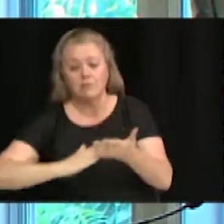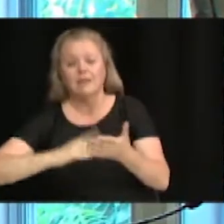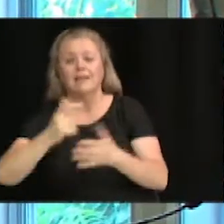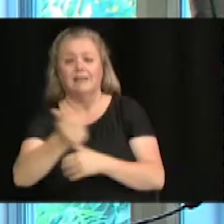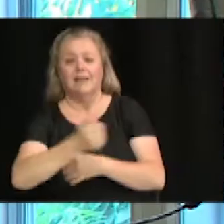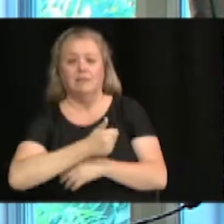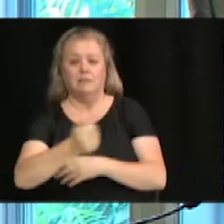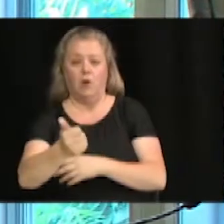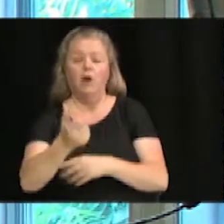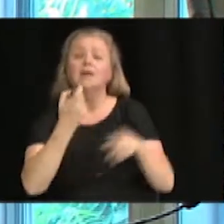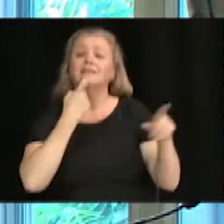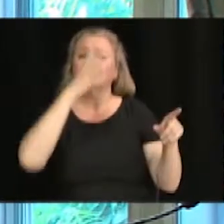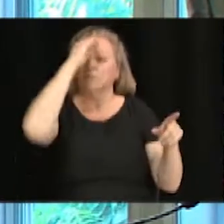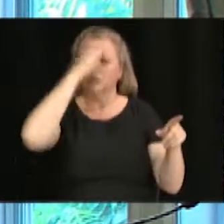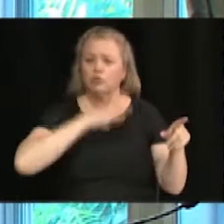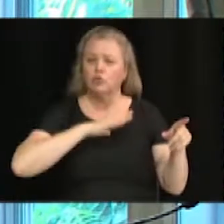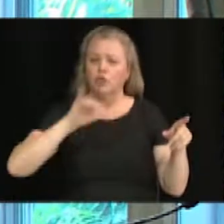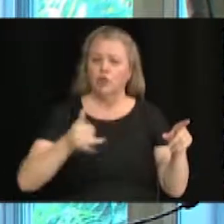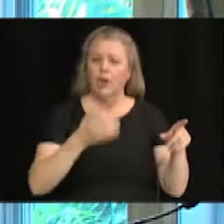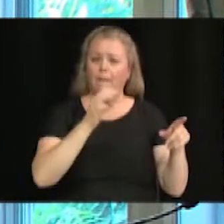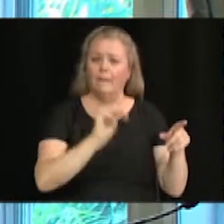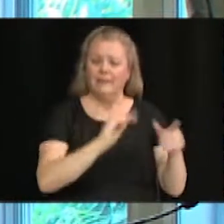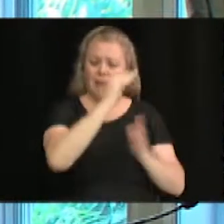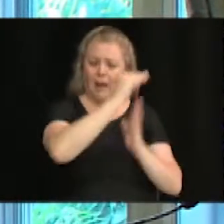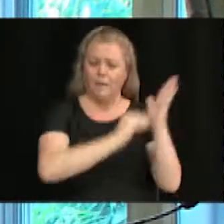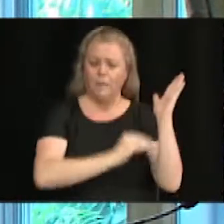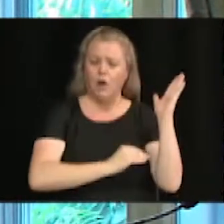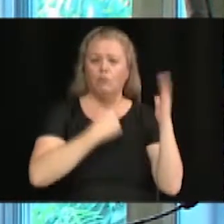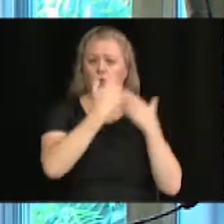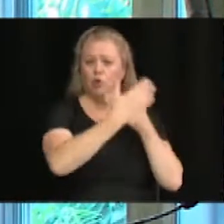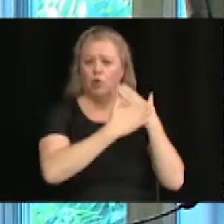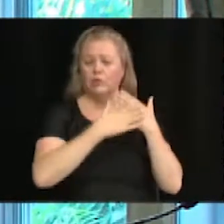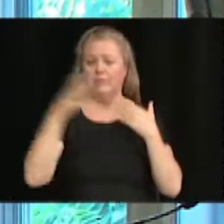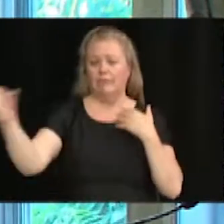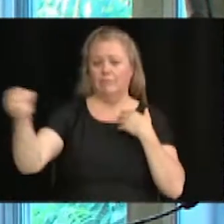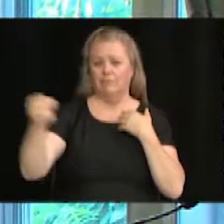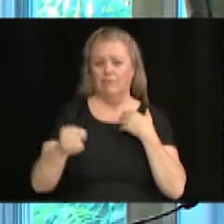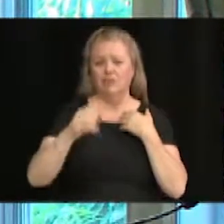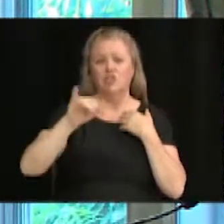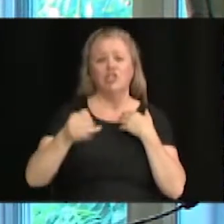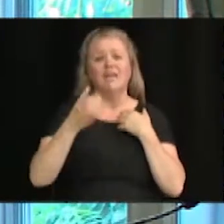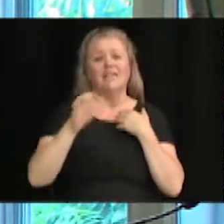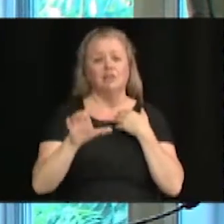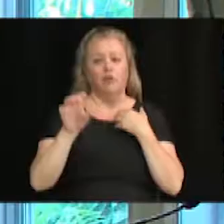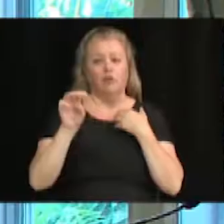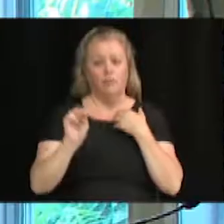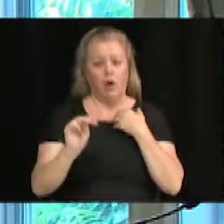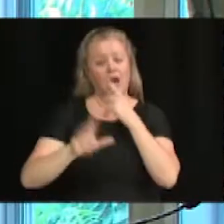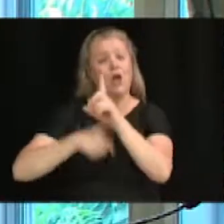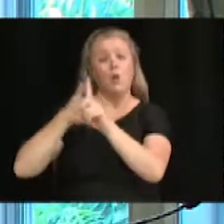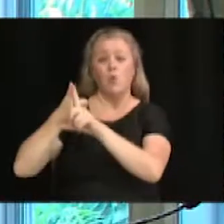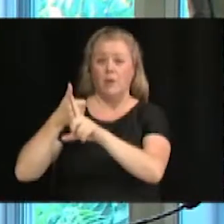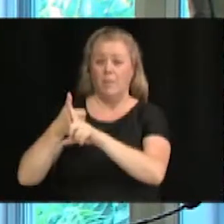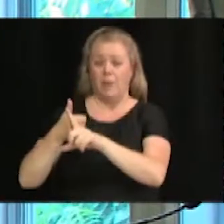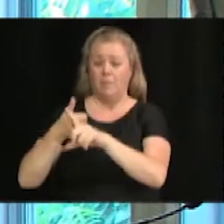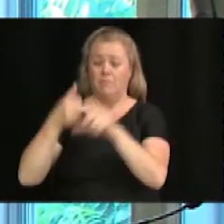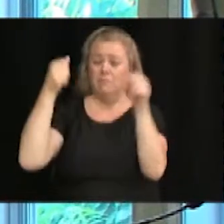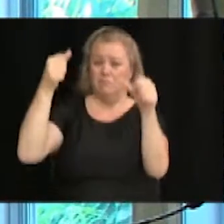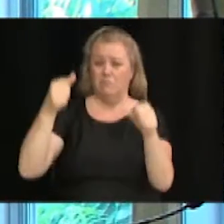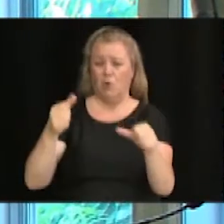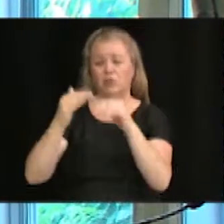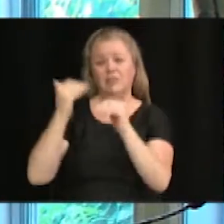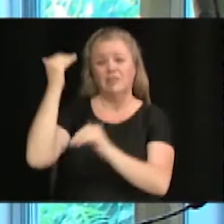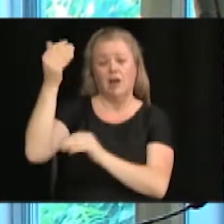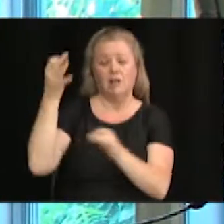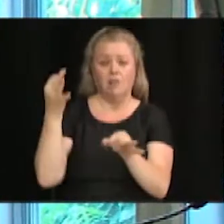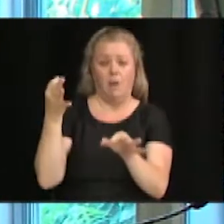Jean-Mercier ainsi que la nomination de M. Jean-Christophe Morin au poste cadre temporaire de conseiller en mobilité au sein du